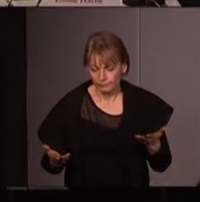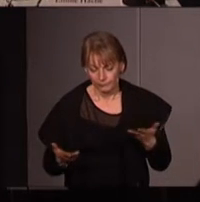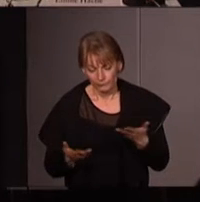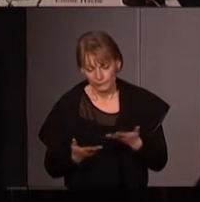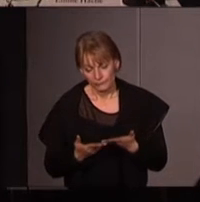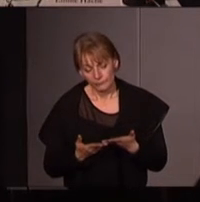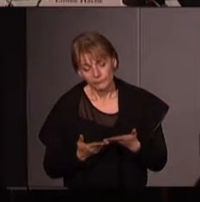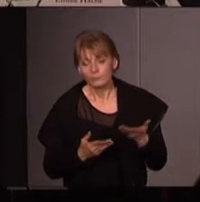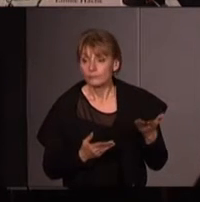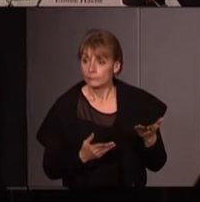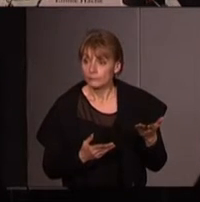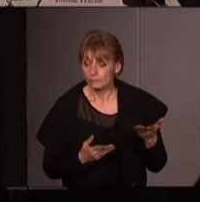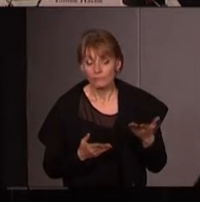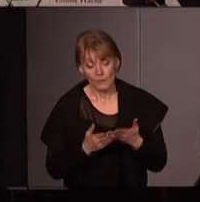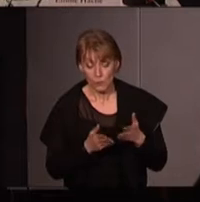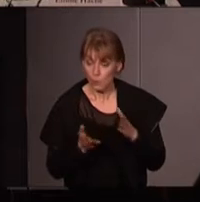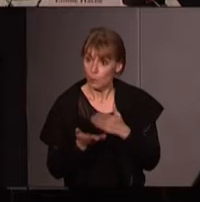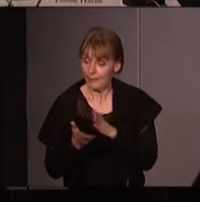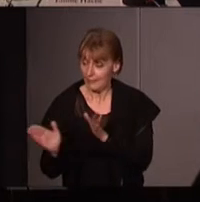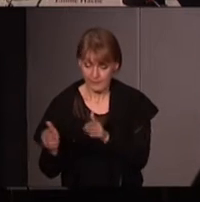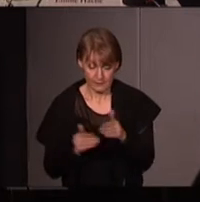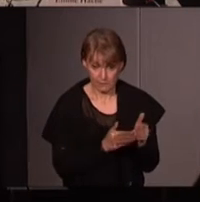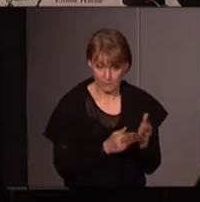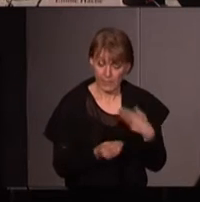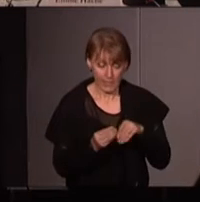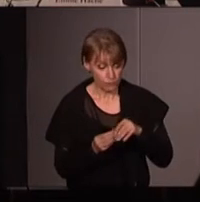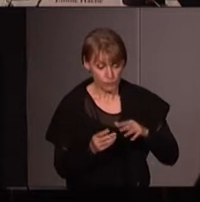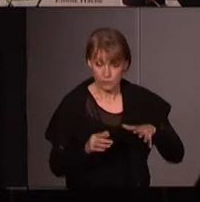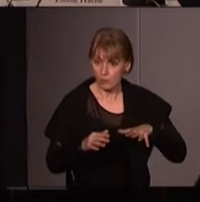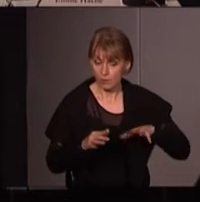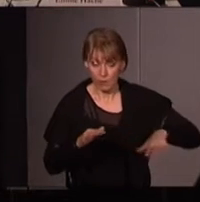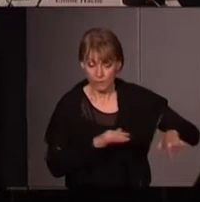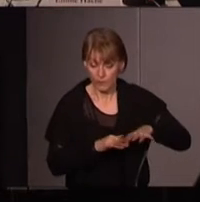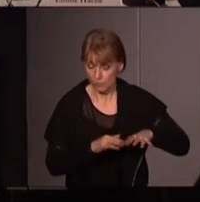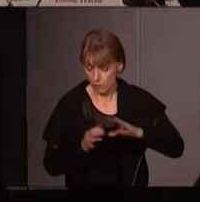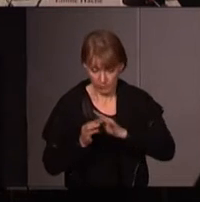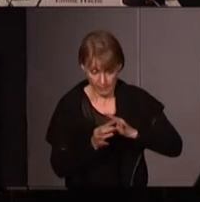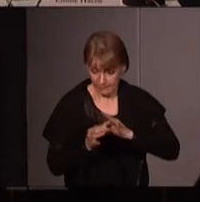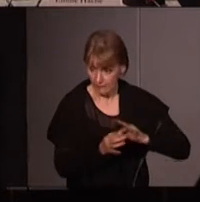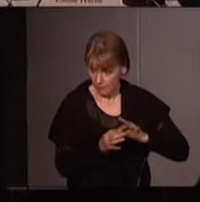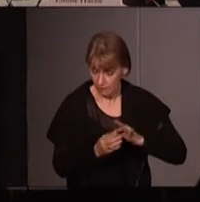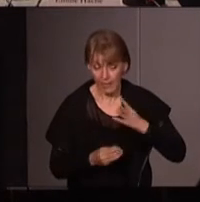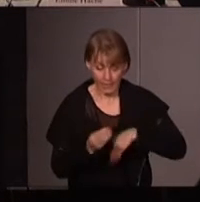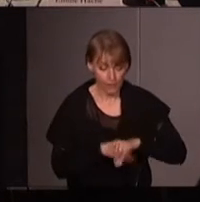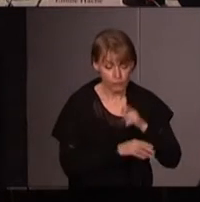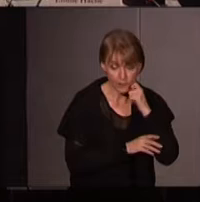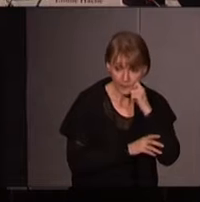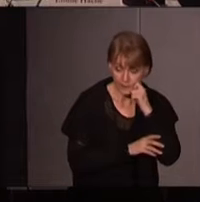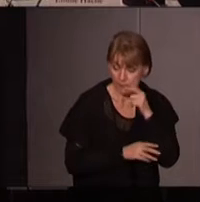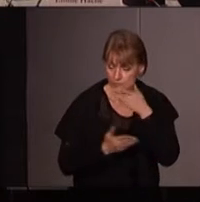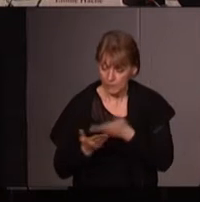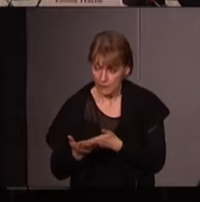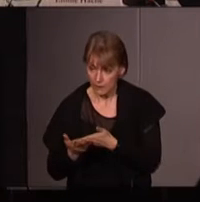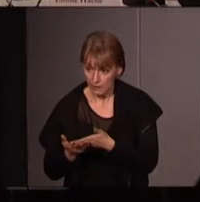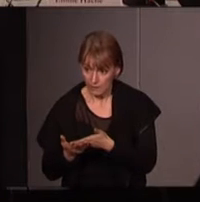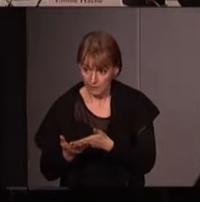entre rapports sociaux les rapports de classe et les questions environnementales d'un côté et d'autre part la question du racisme et la question